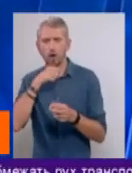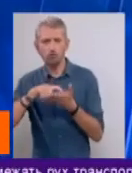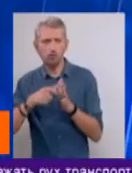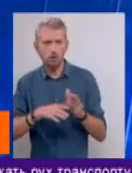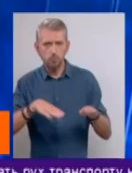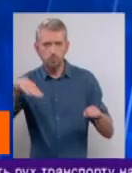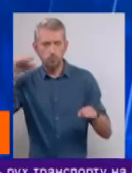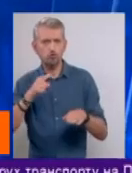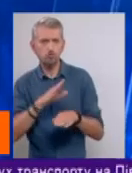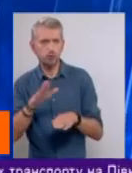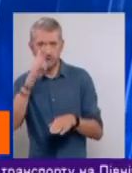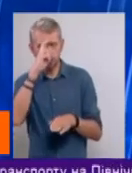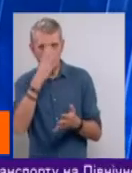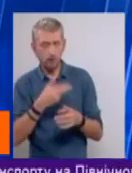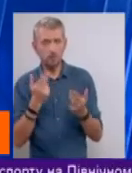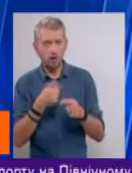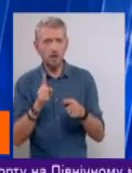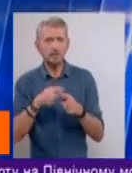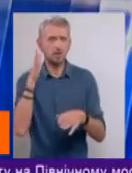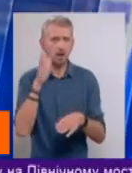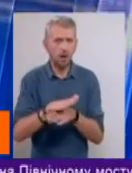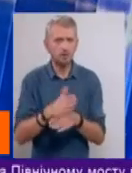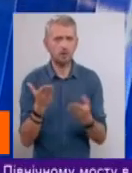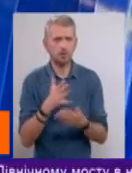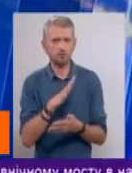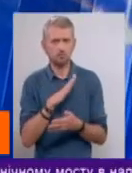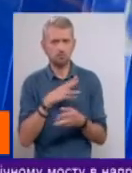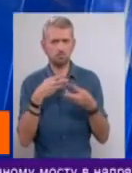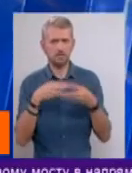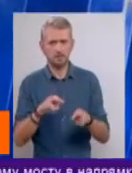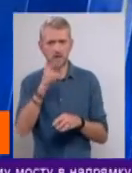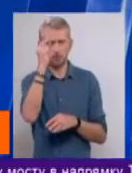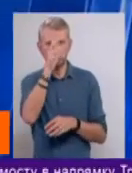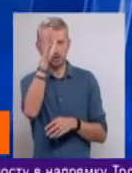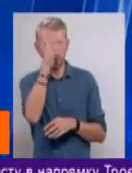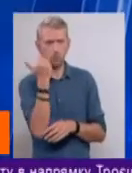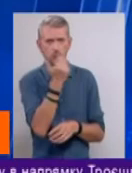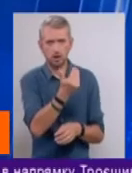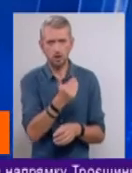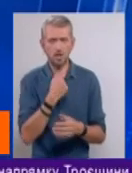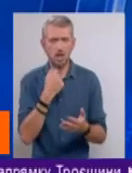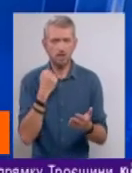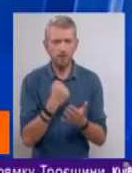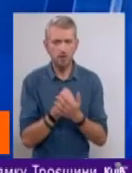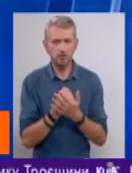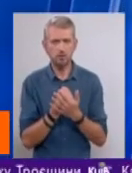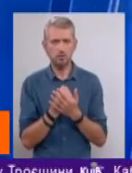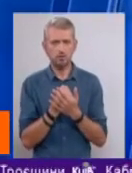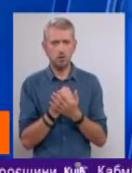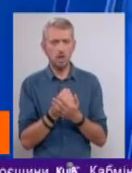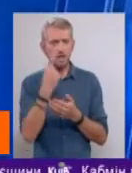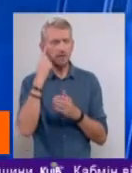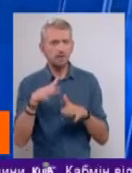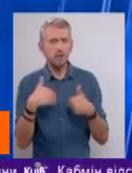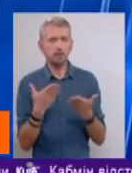не держава? Так, це наказ, який видало Міністерство освіти і науки, затверджуєш ту ініціативу, з